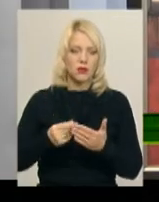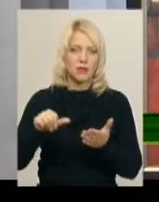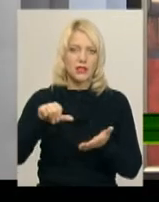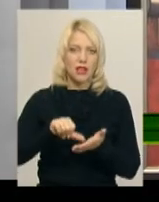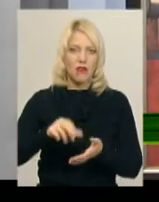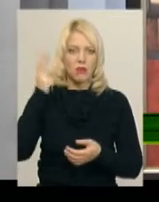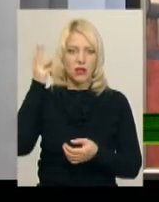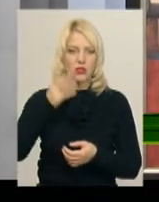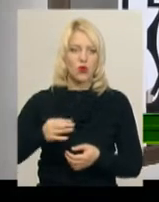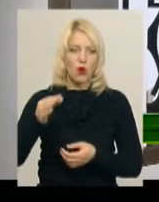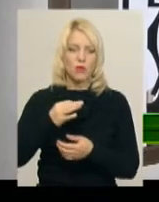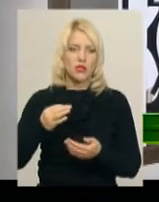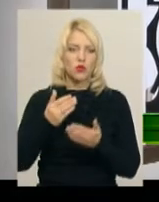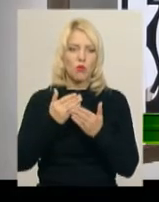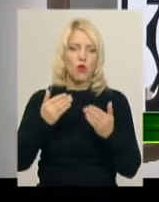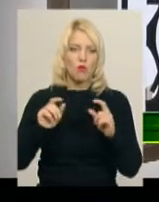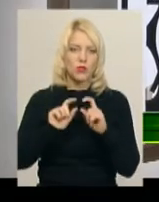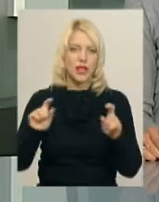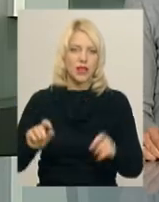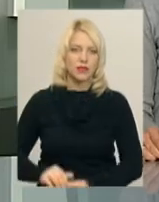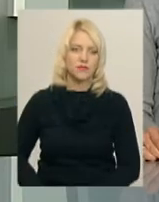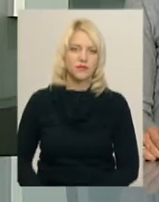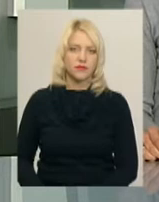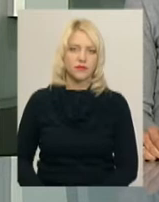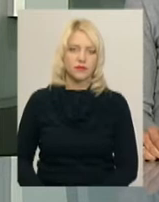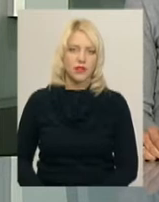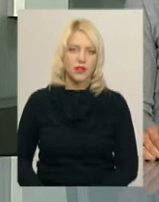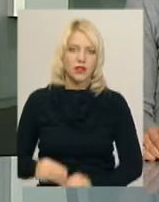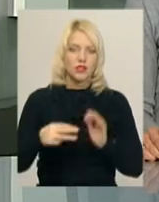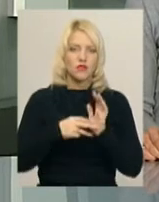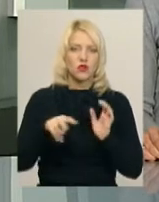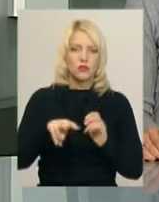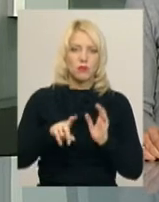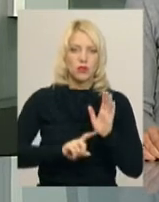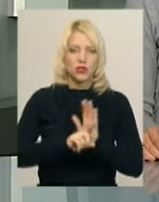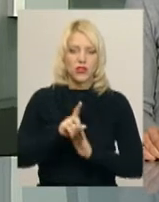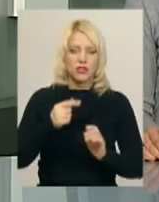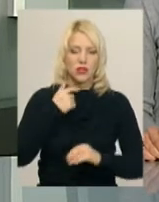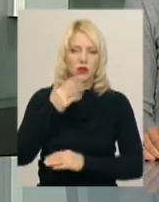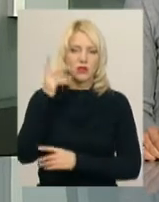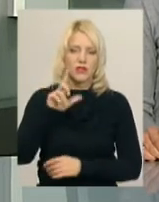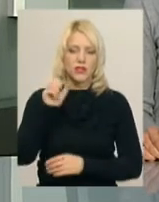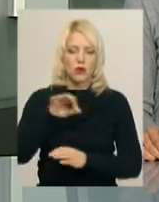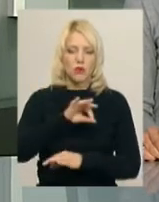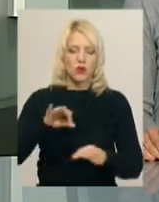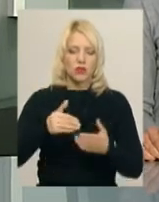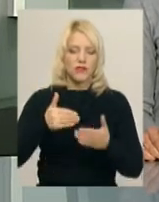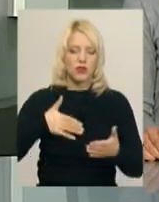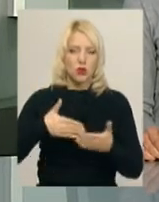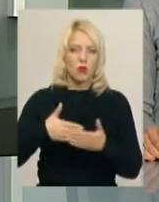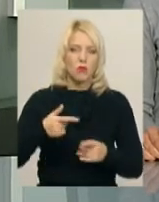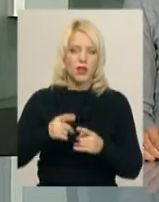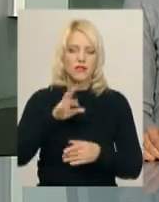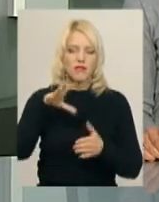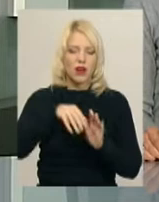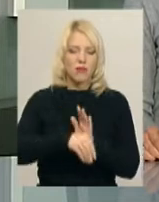Хмельницькому обласному художньому музеї. З 8 листопада розпочнеться голосування за проекти від громадськості в рамках